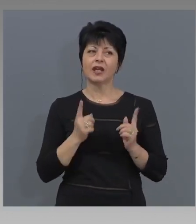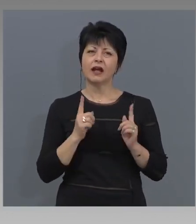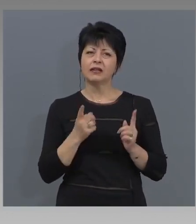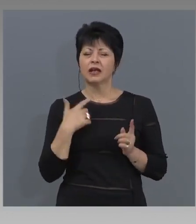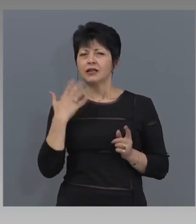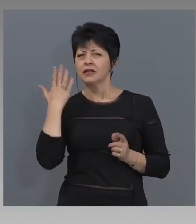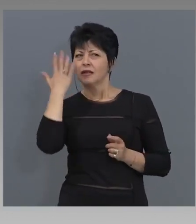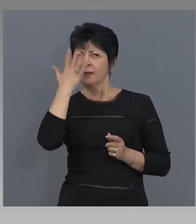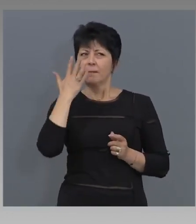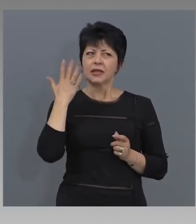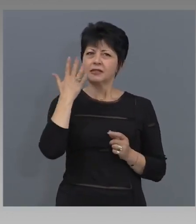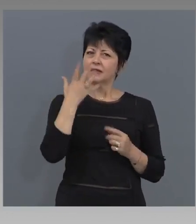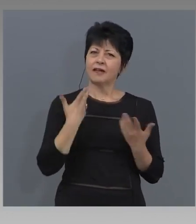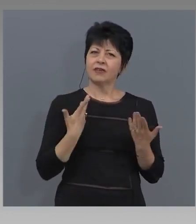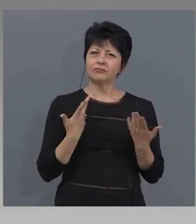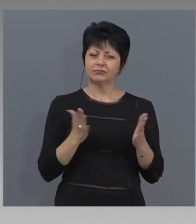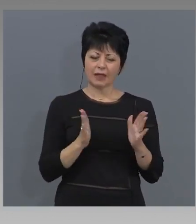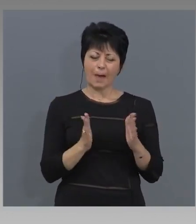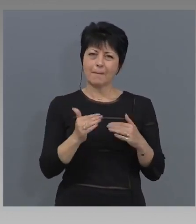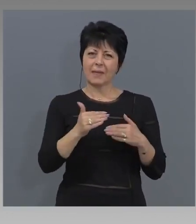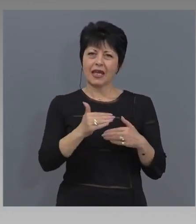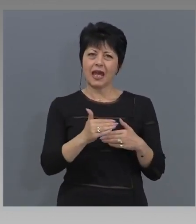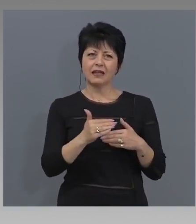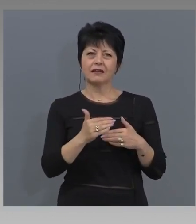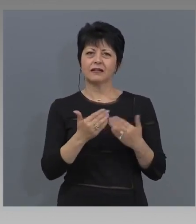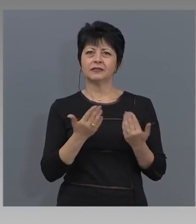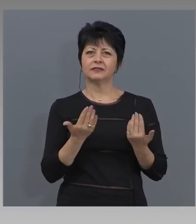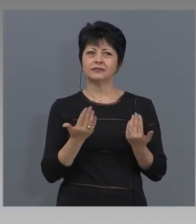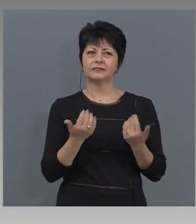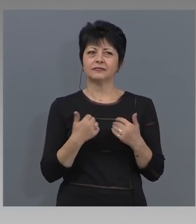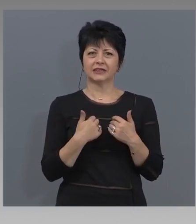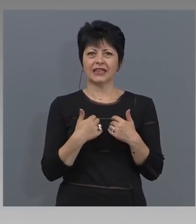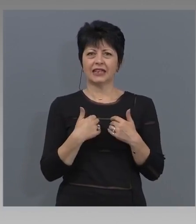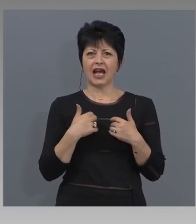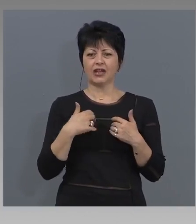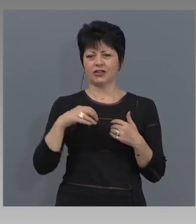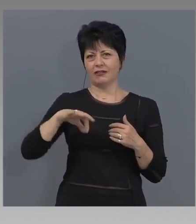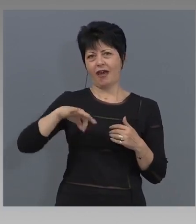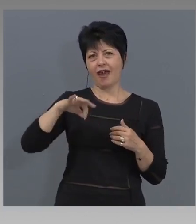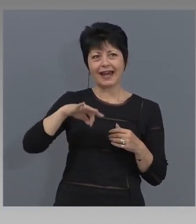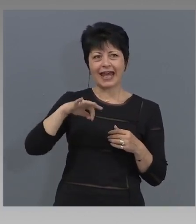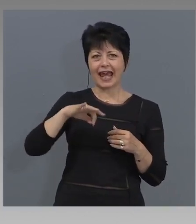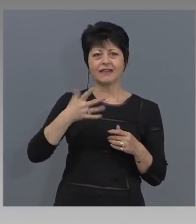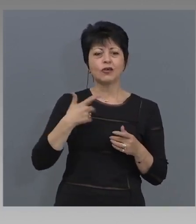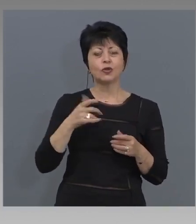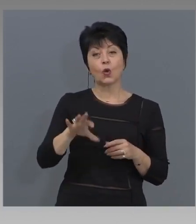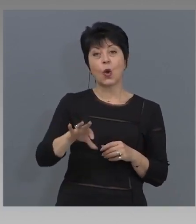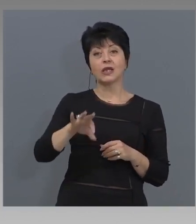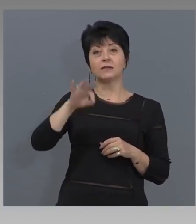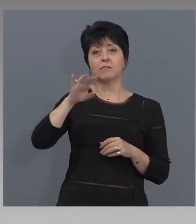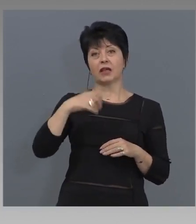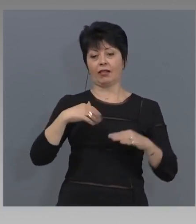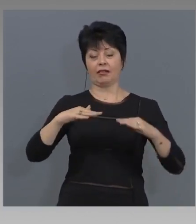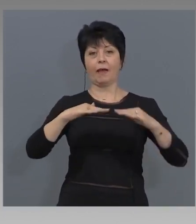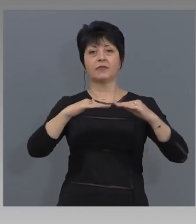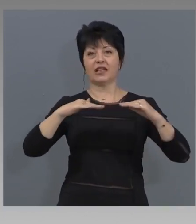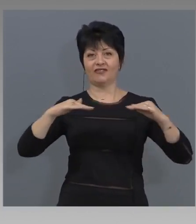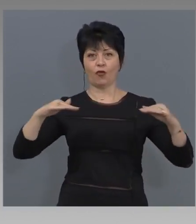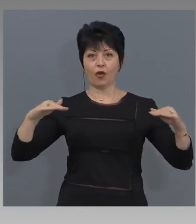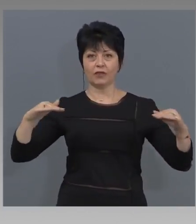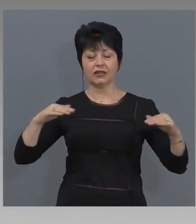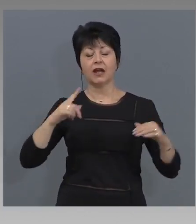представим пакета така нашите клиенти или тези, които избират платформата, трябва да знаят, че